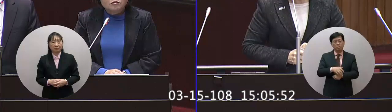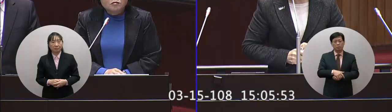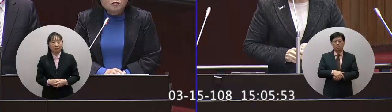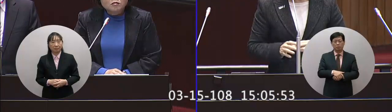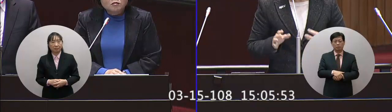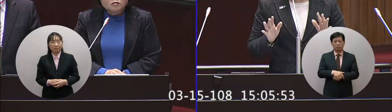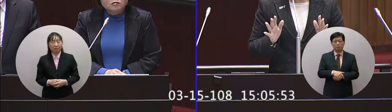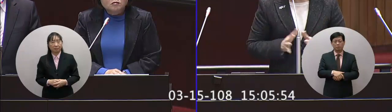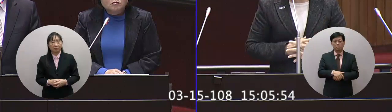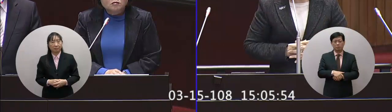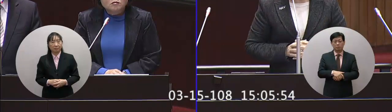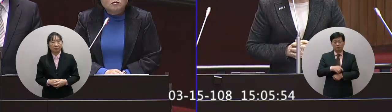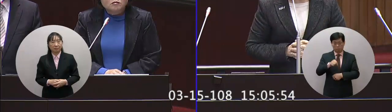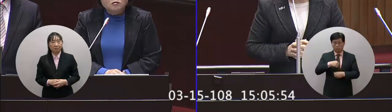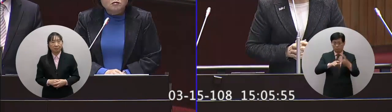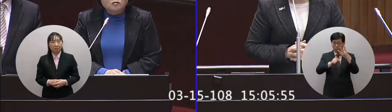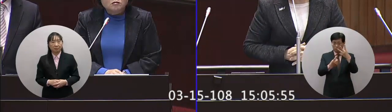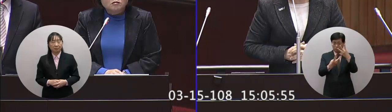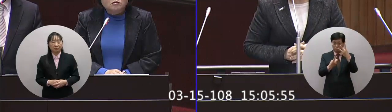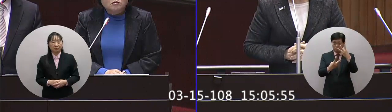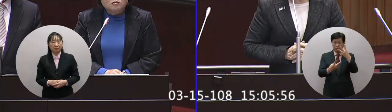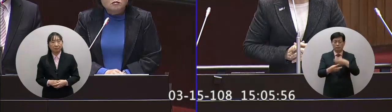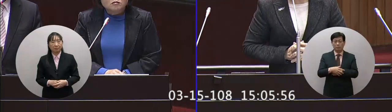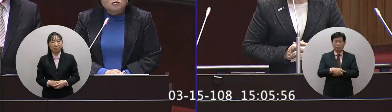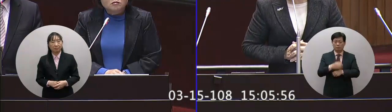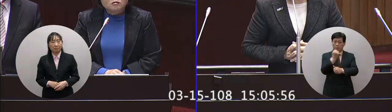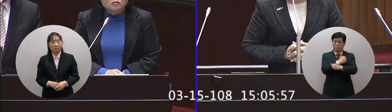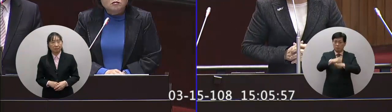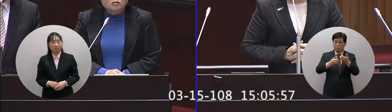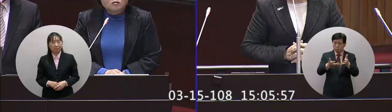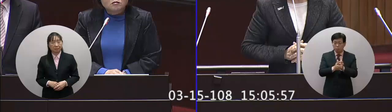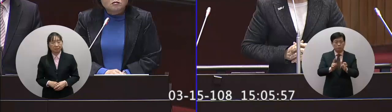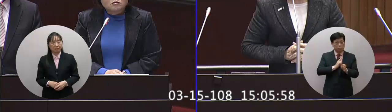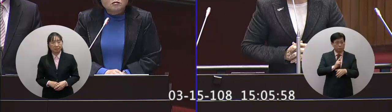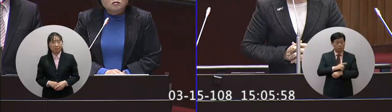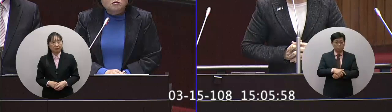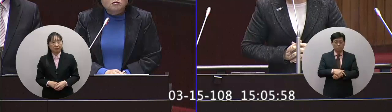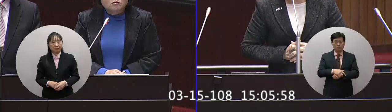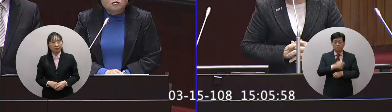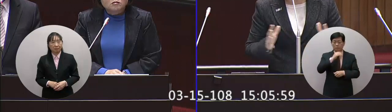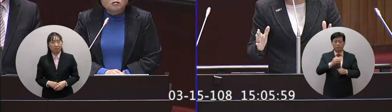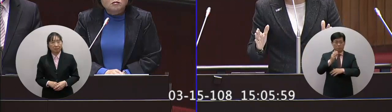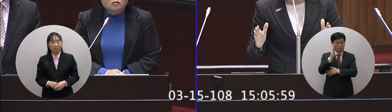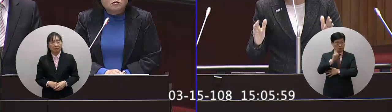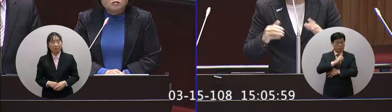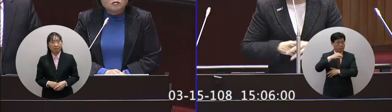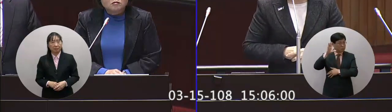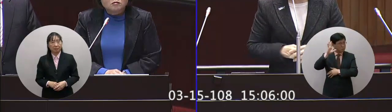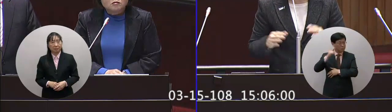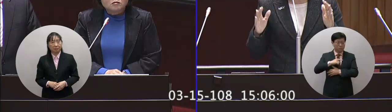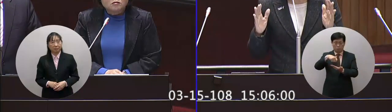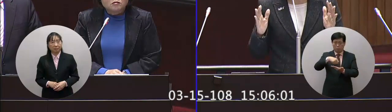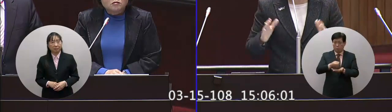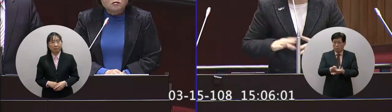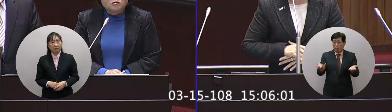就是在這個3月12號的時候勞動部自己主動在官方新聞上新聞